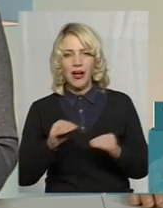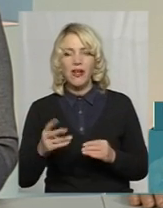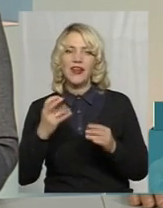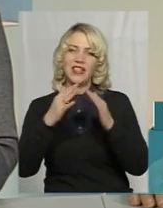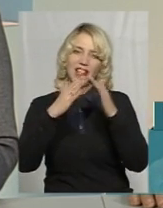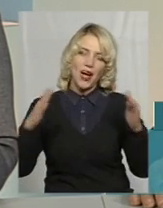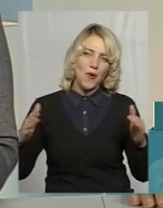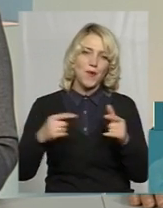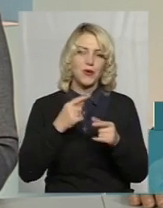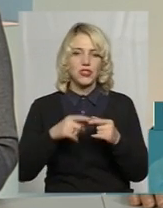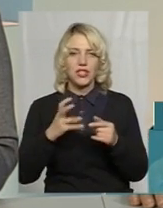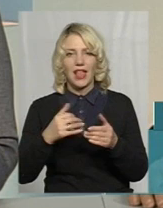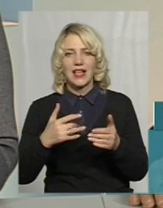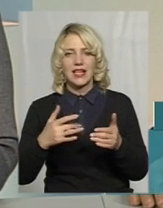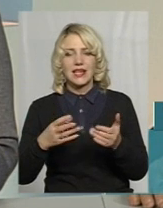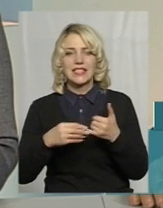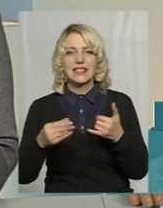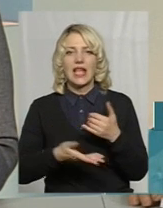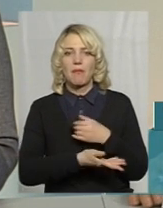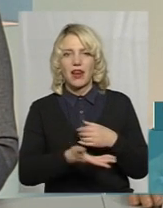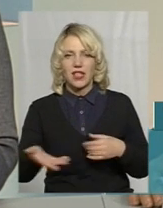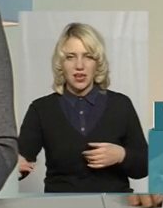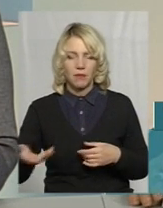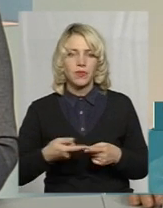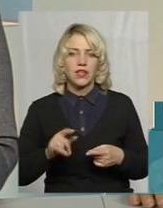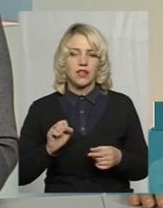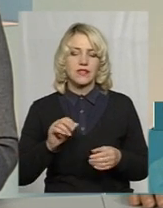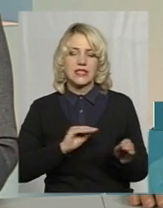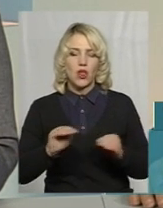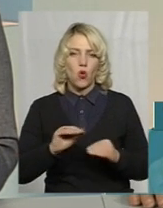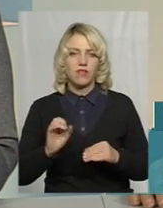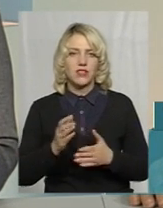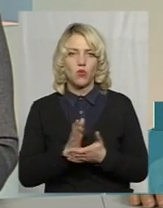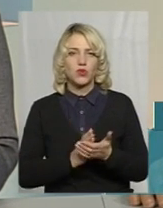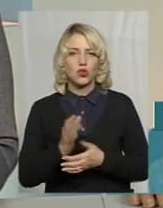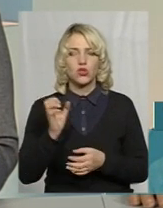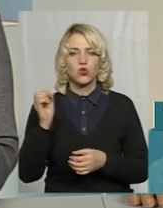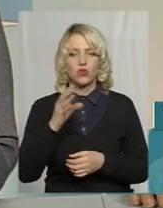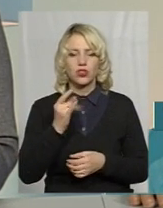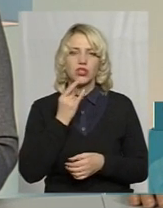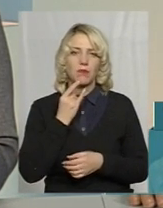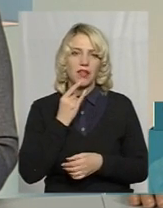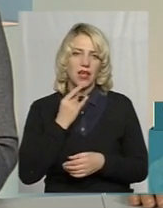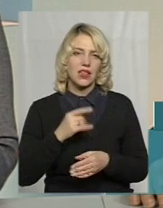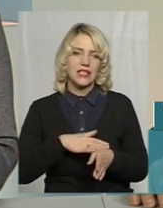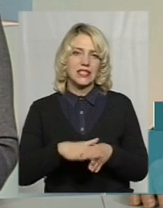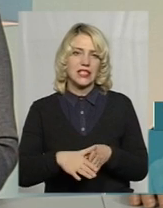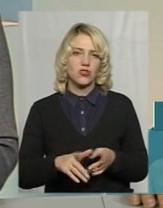даху, чи на ділянці землі. Наприклад, встановлення і обслуговування сонячних панелей здійснюється